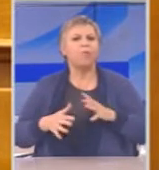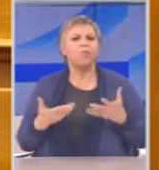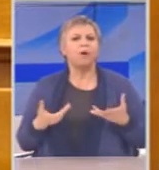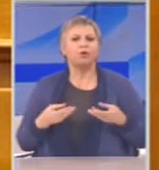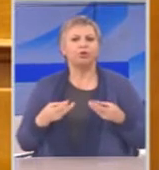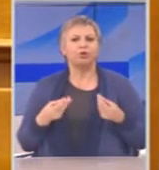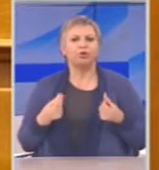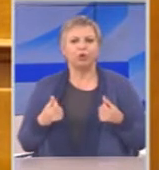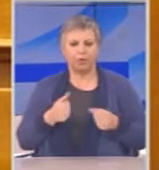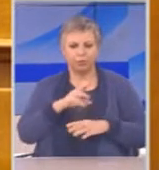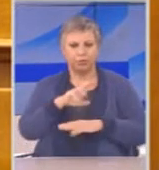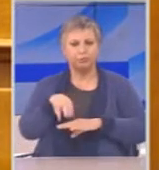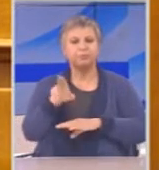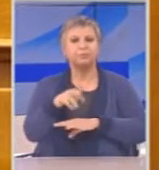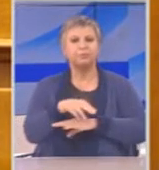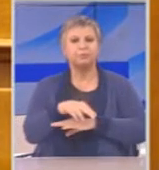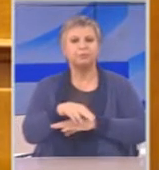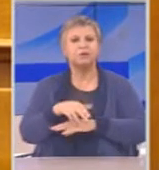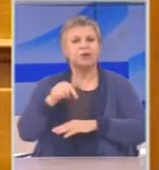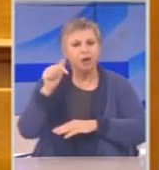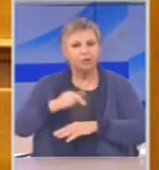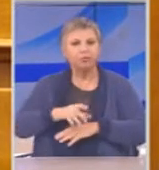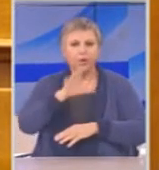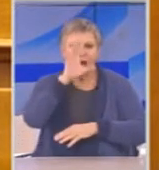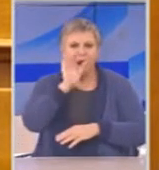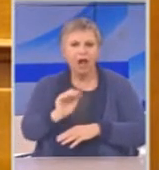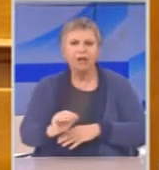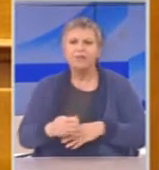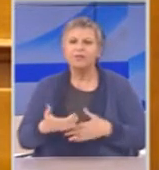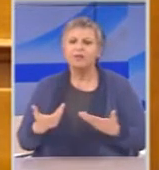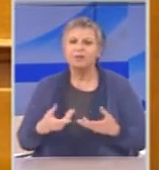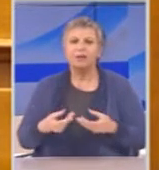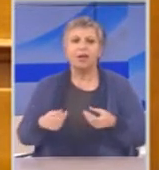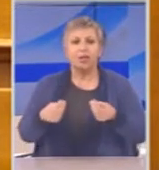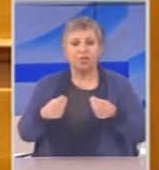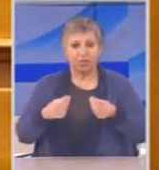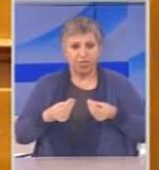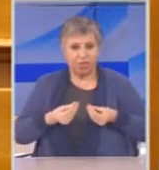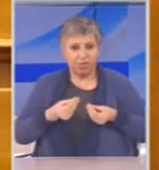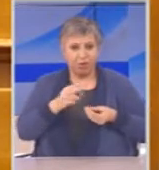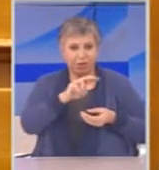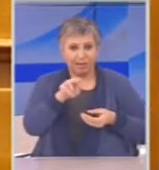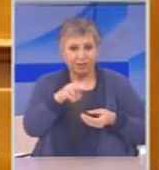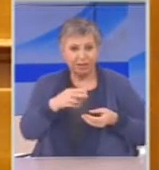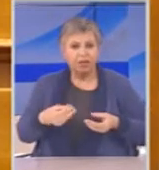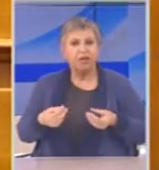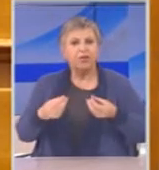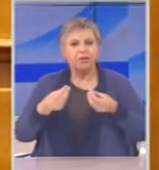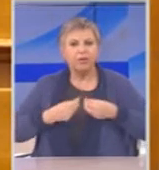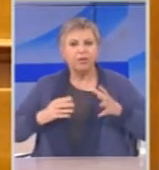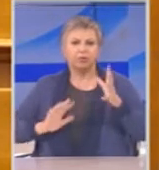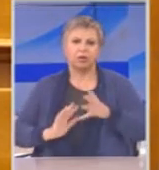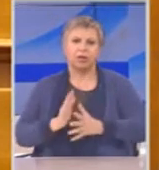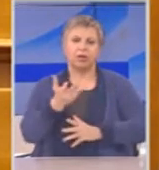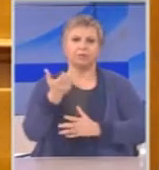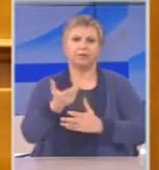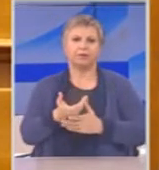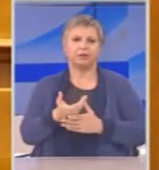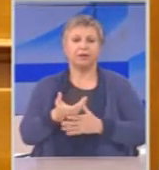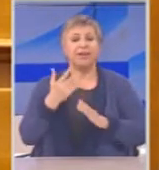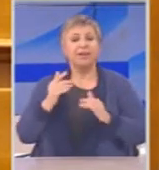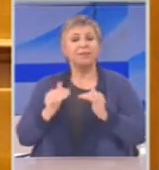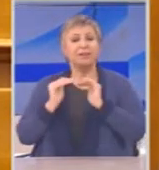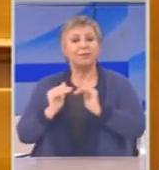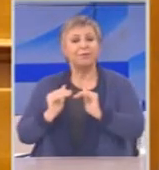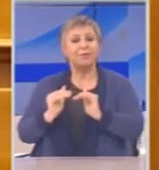σε τελική ανάλυση, είναι και αναπτυξιακή πράξη. Δεν μπορούμε να συνεχίσουμε και είναι ανάμεσα